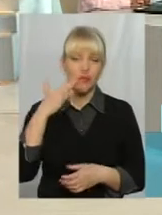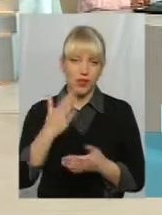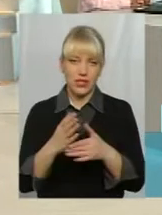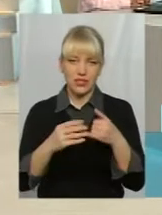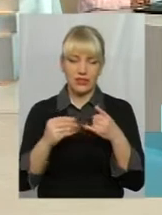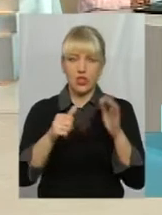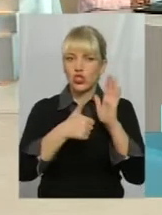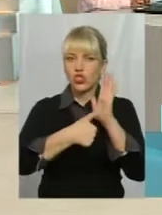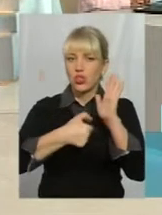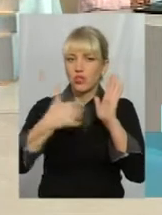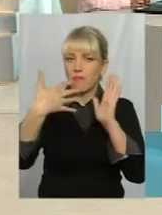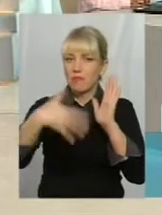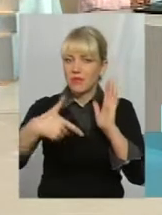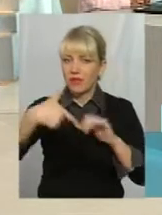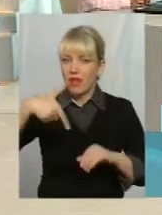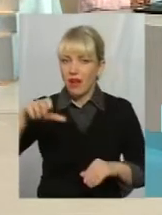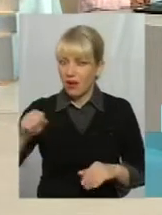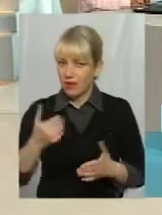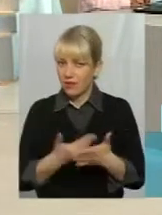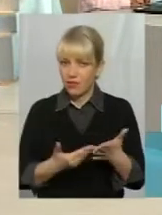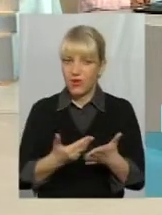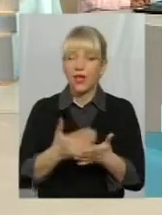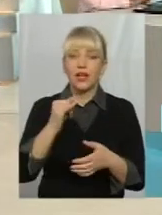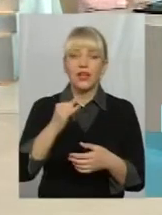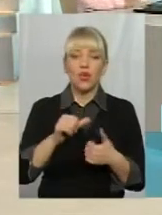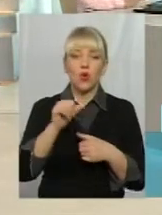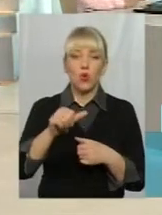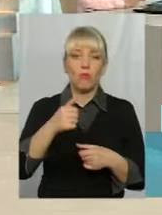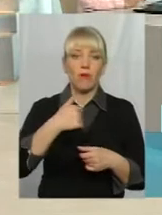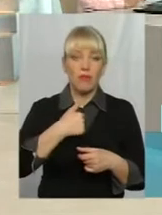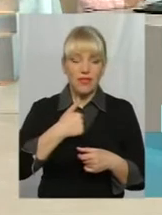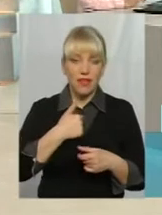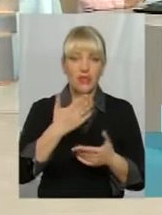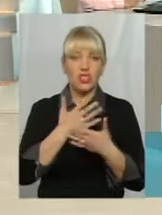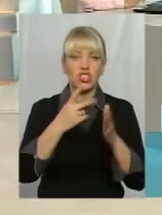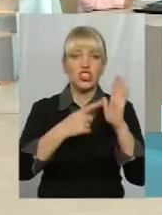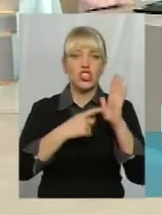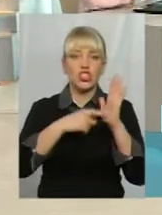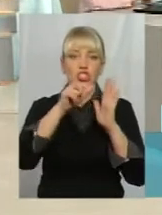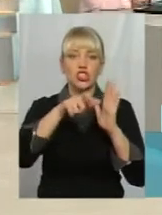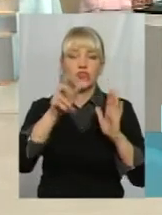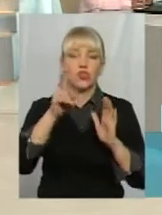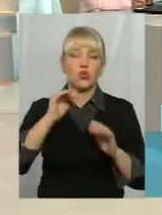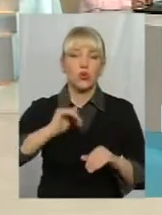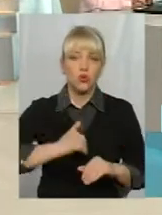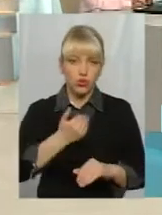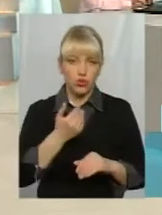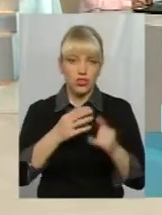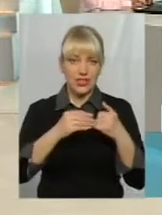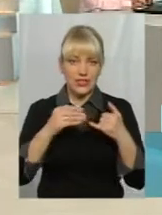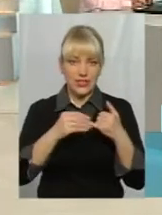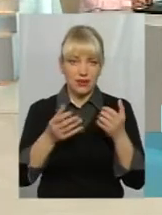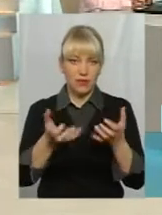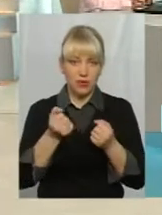гектаров. Як це так. І крім мене, що чоловік 6 чи 7 соціальна сфера не змогли скористатися